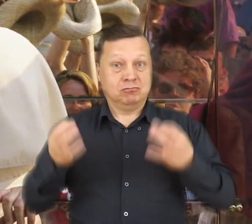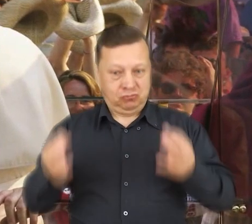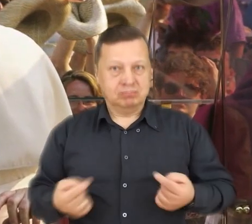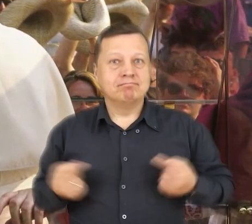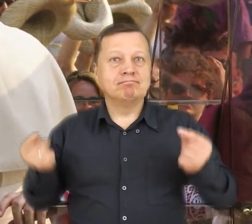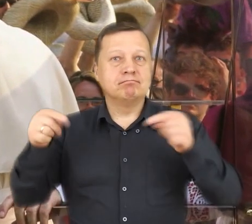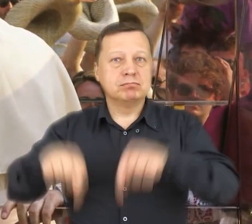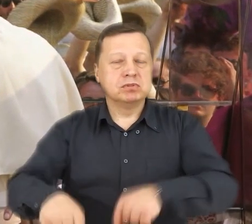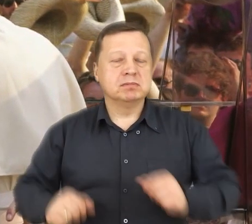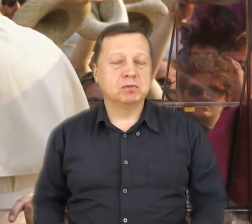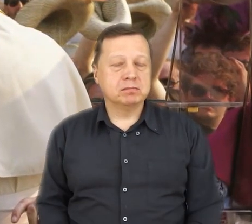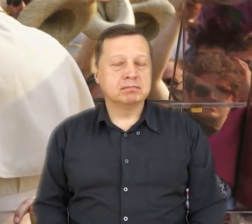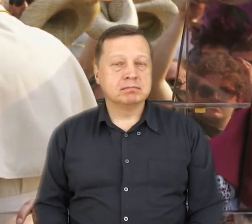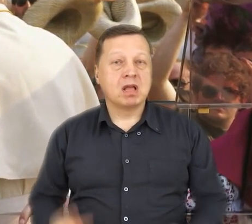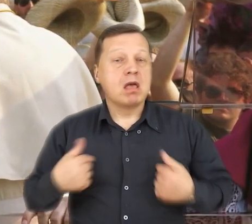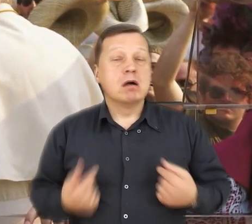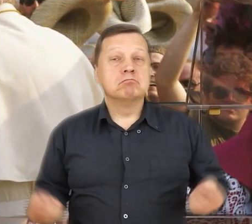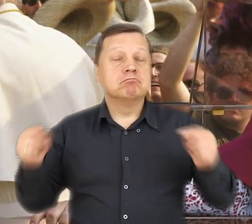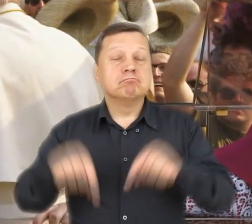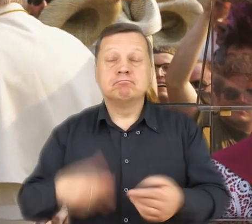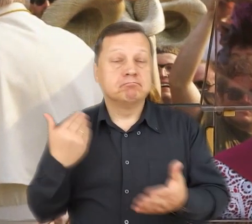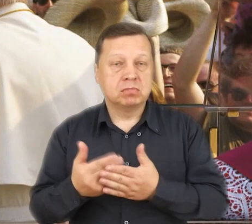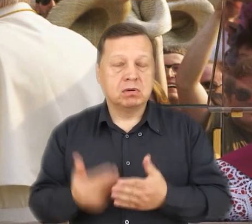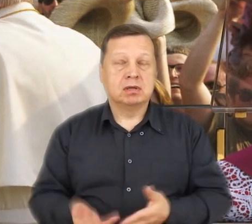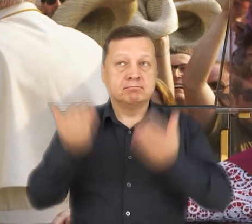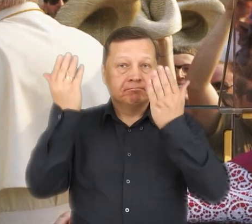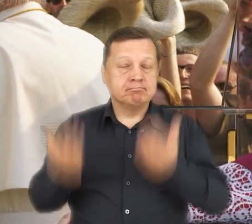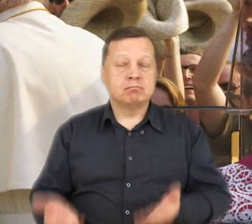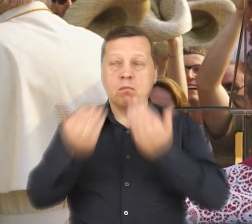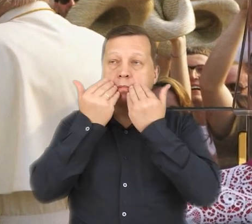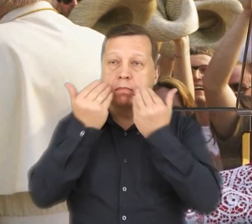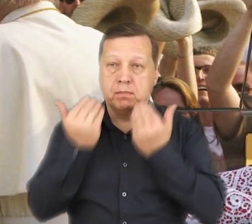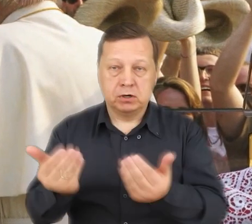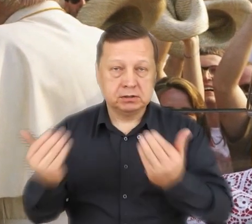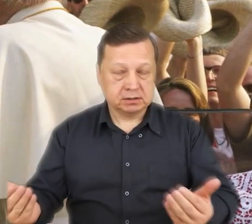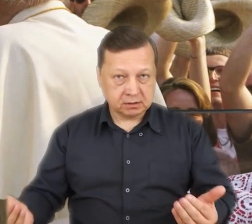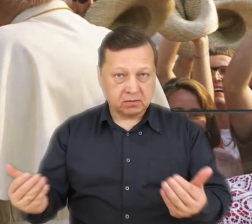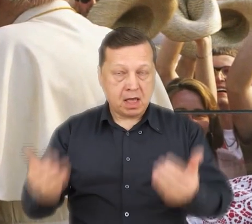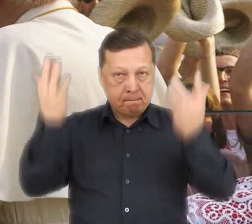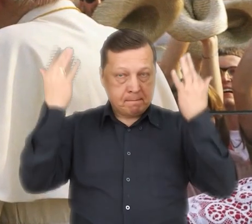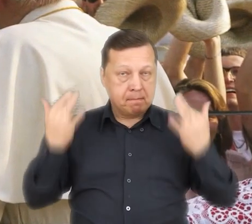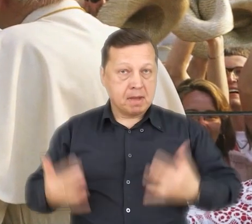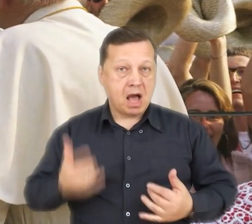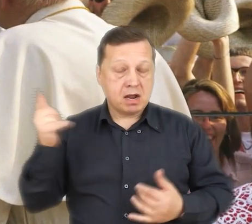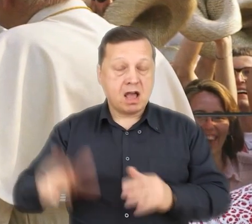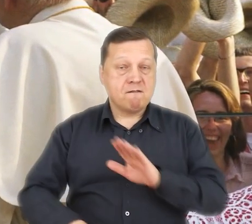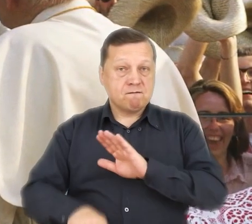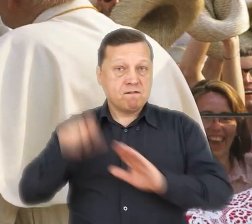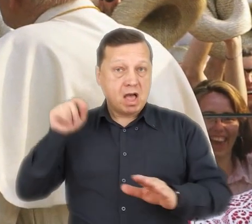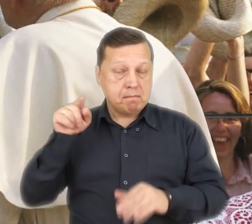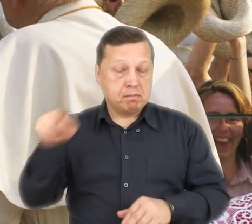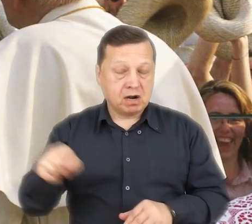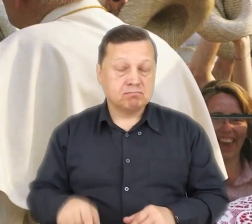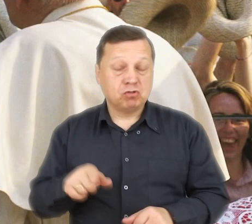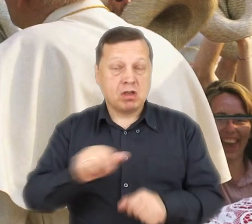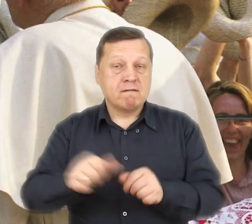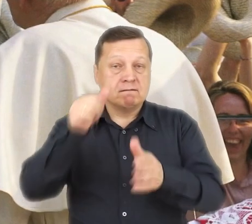więc jestem tu dzisiaj. Przybyłem, by podziękować w tym miejscu, które Maryja zdaje się